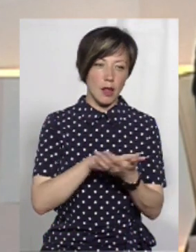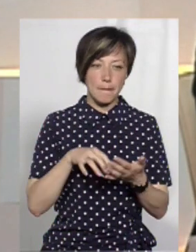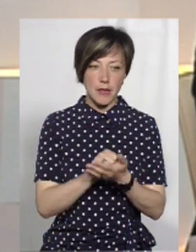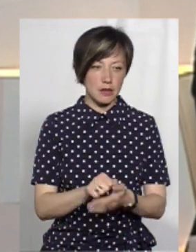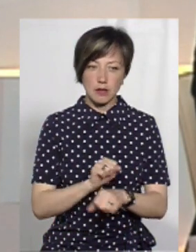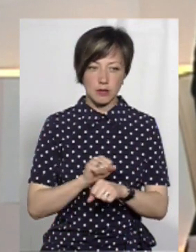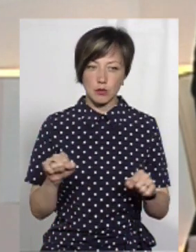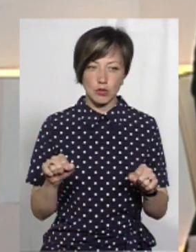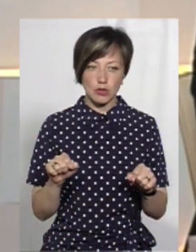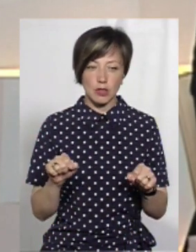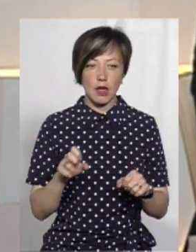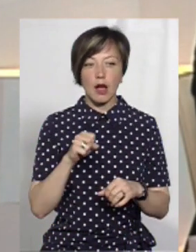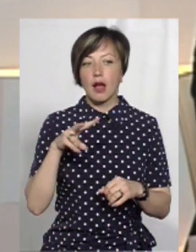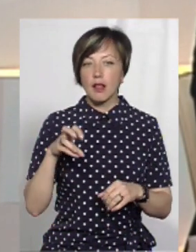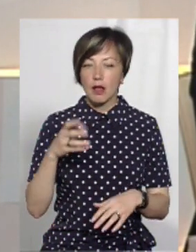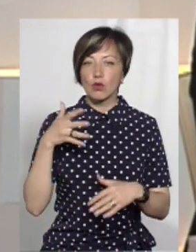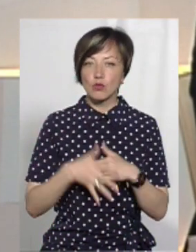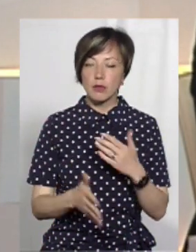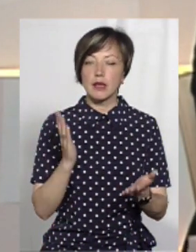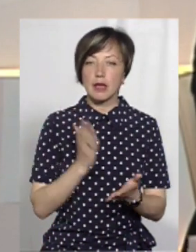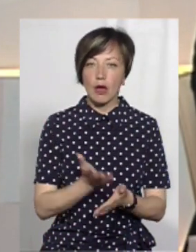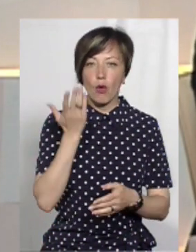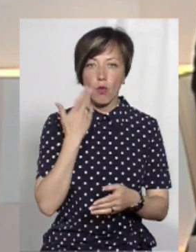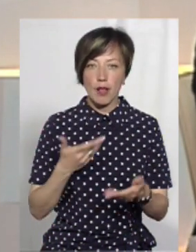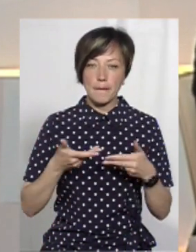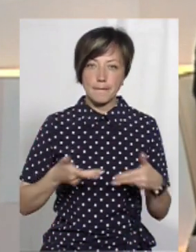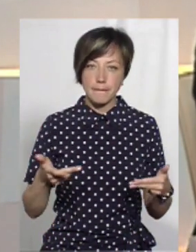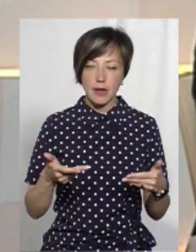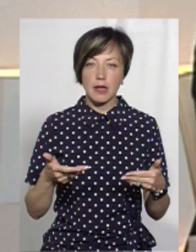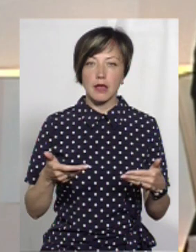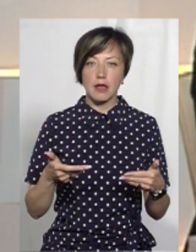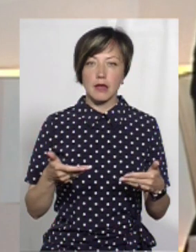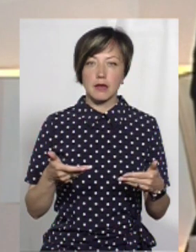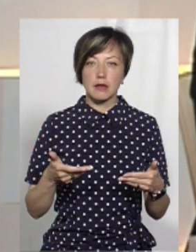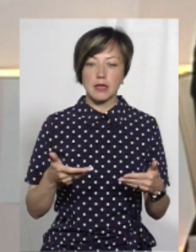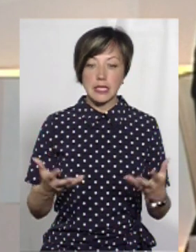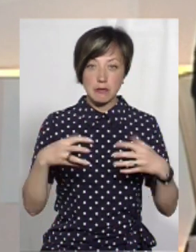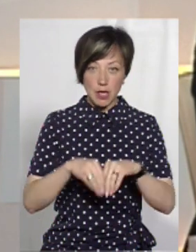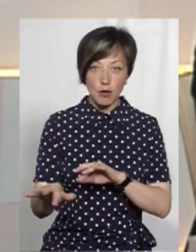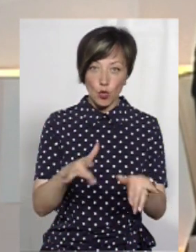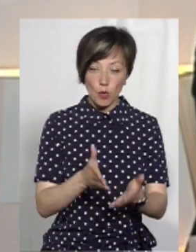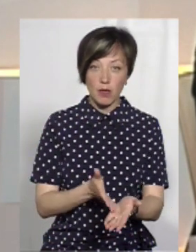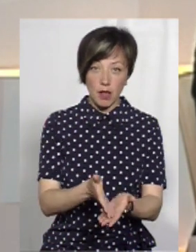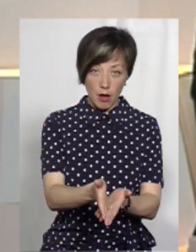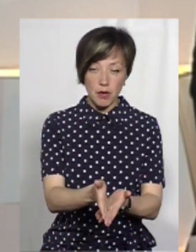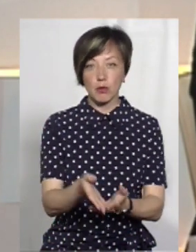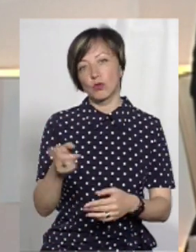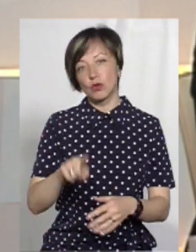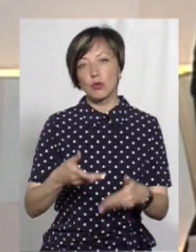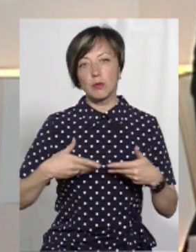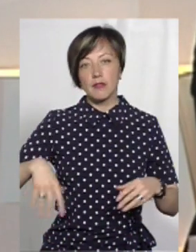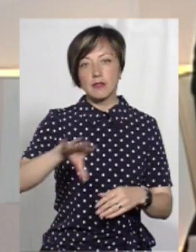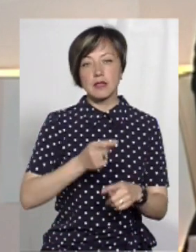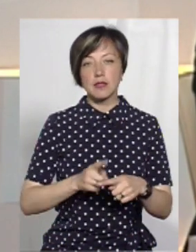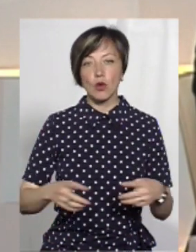не можна. Але розуміння є, і коли ми йдемо певним спільним рухом і напрямком, то ми